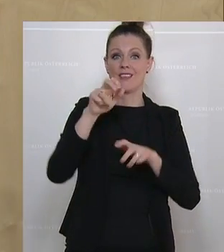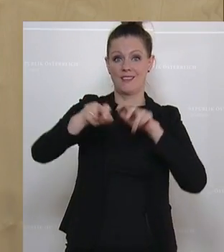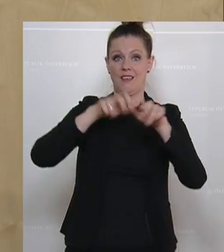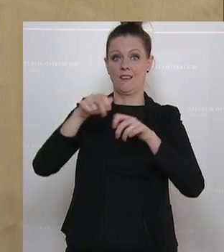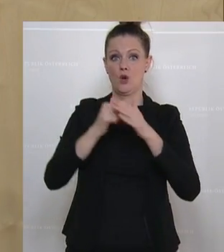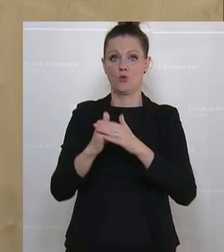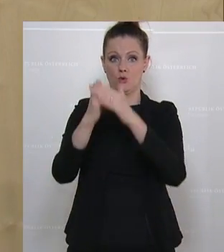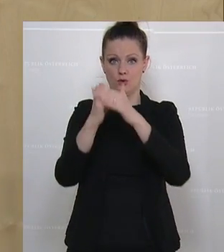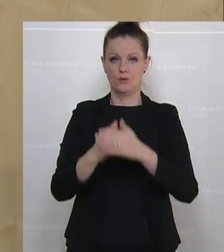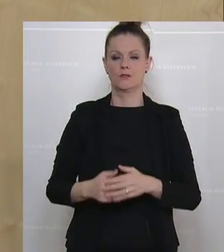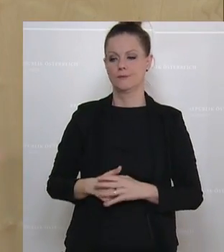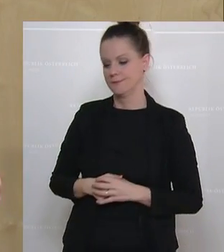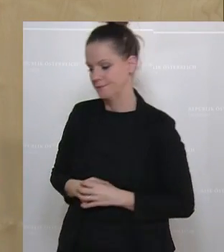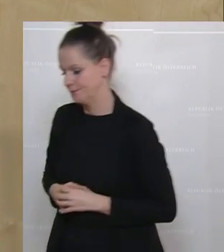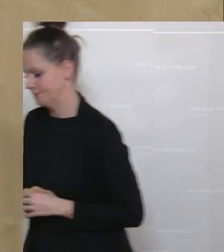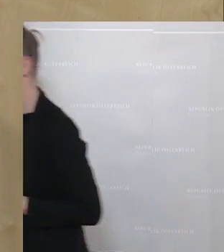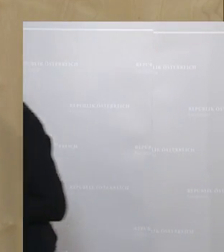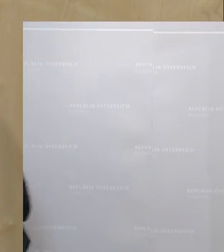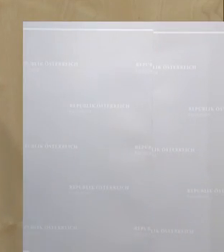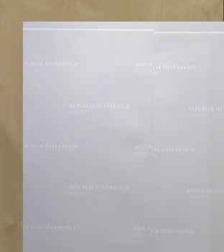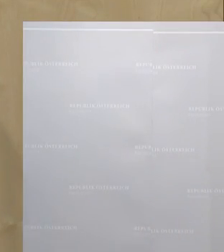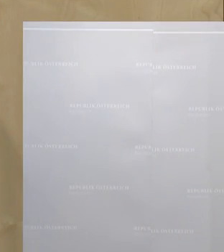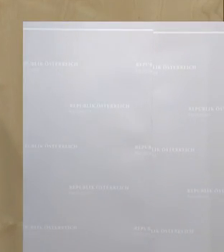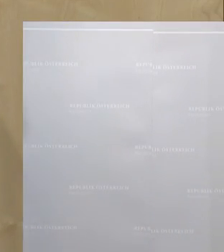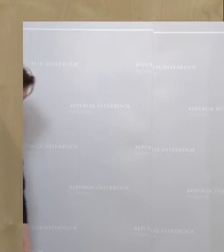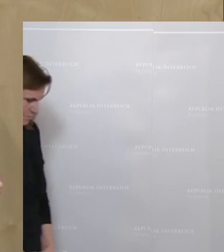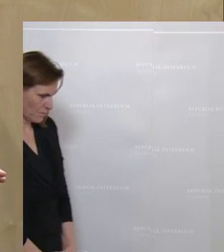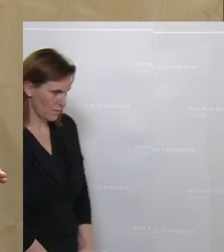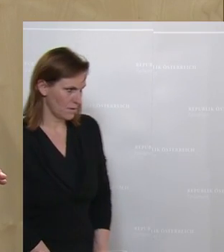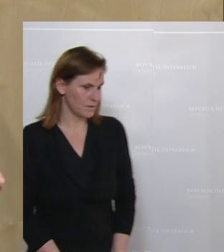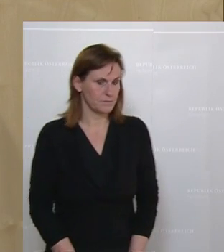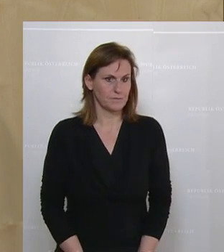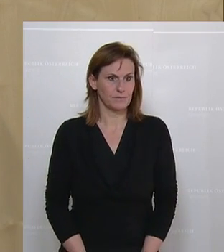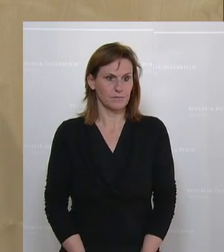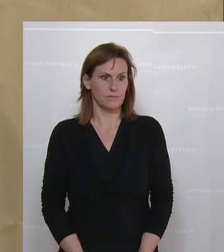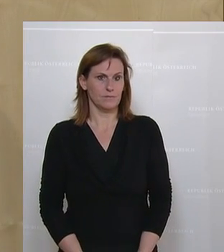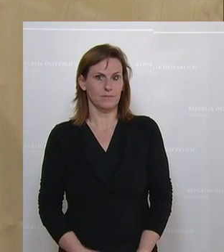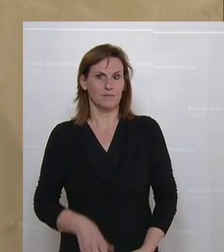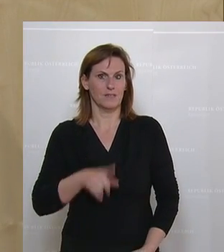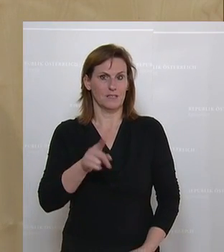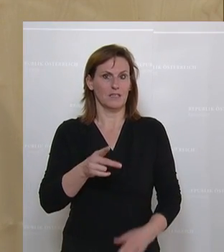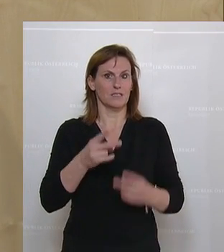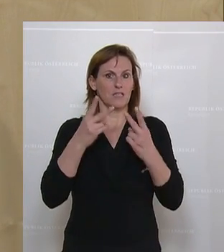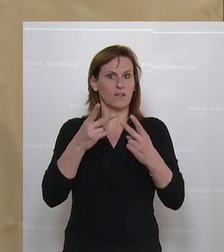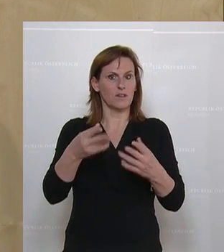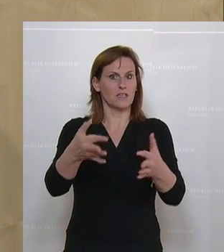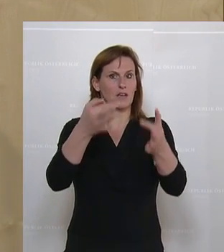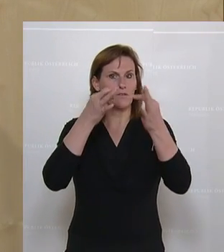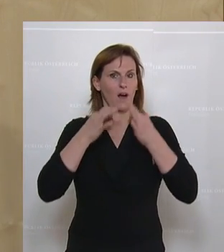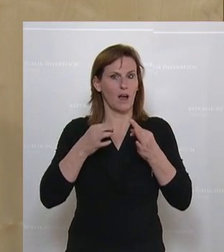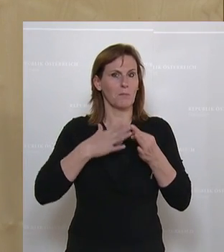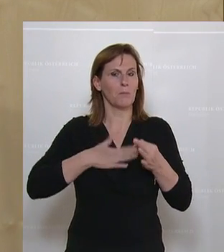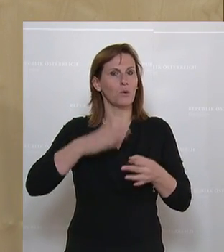Das ist eine sehr wichtige Frage, Sie stellen, Frau Abgeordnete. Es ist aber, muss ich ganz klar sagen, nicht so, dass Österreich Budgethilfen